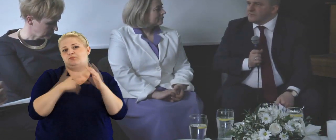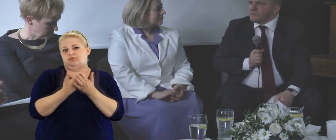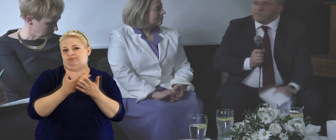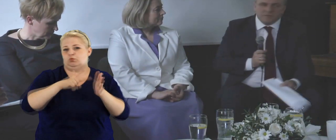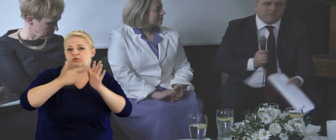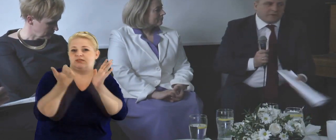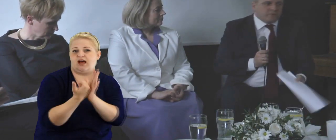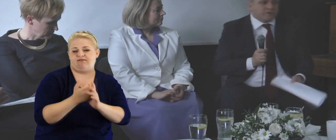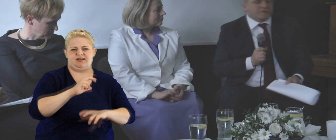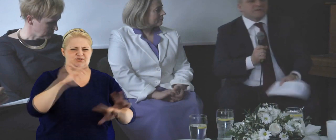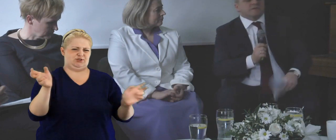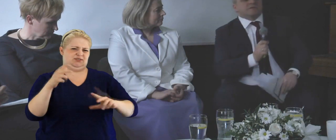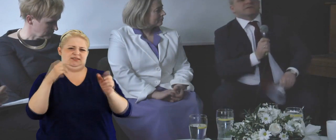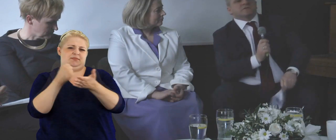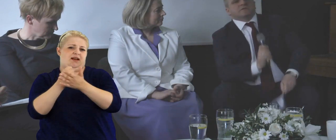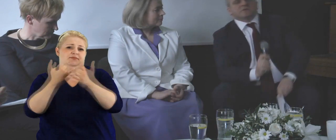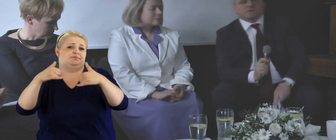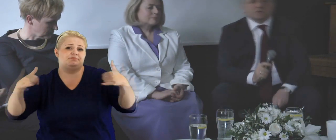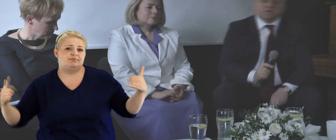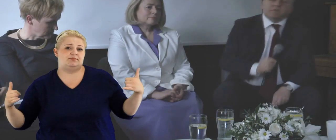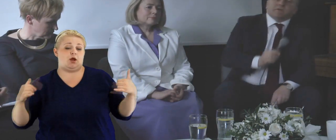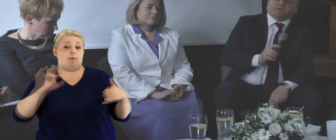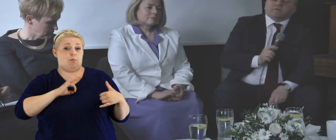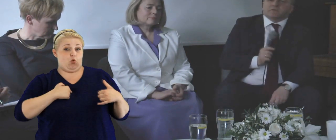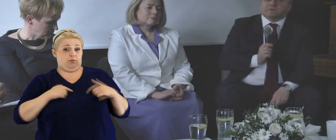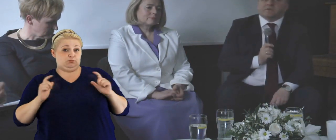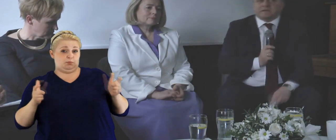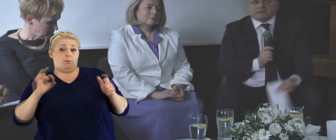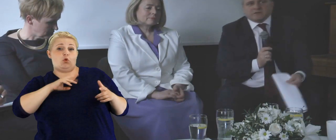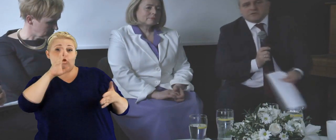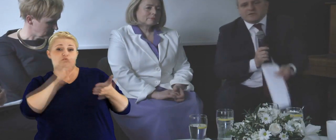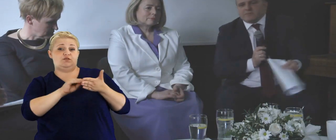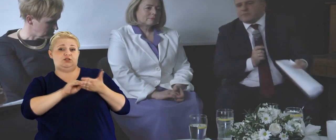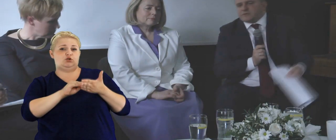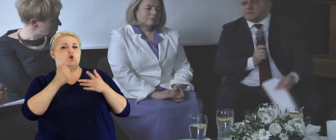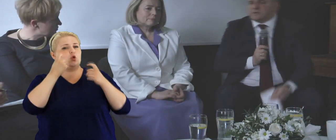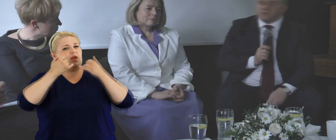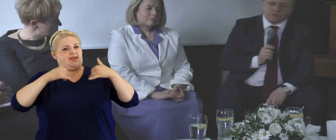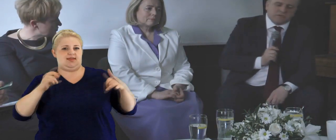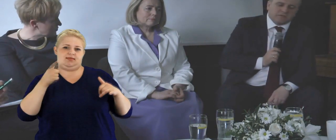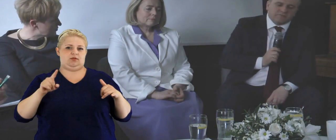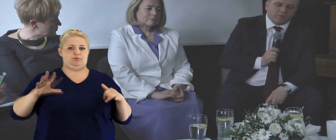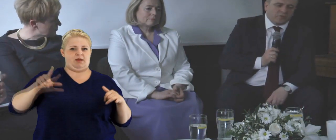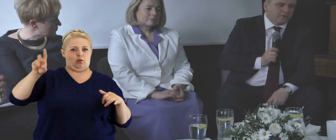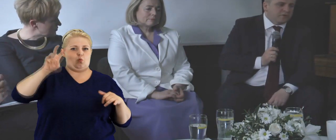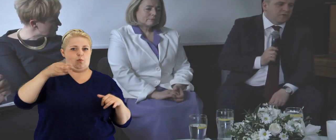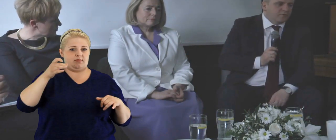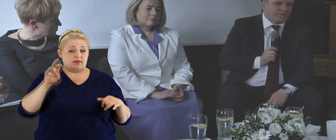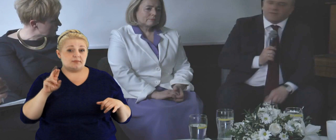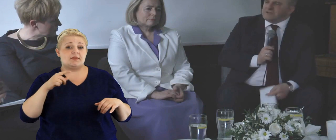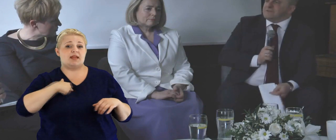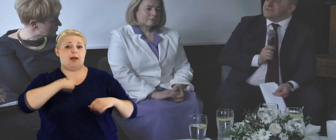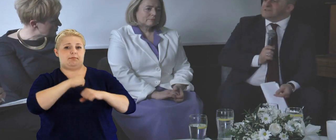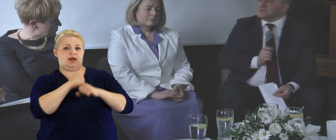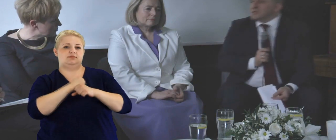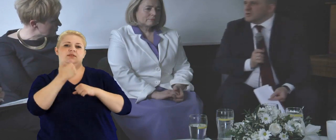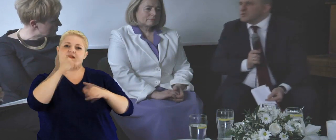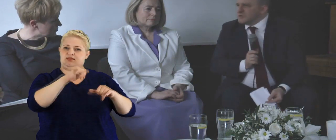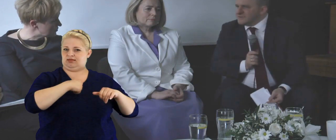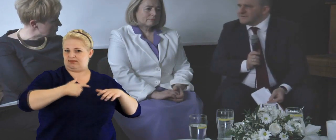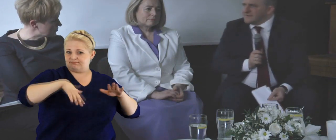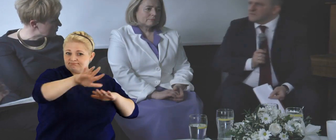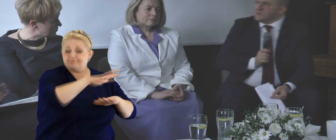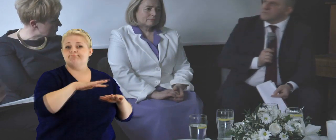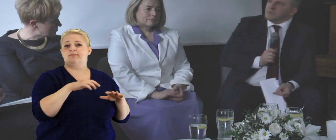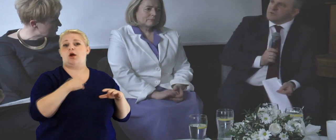rodzaju. W moim przypadku moje doświadczenie jest nieco inne niż pani Danuty Hidner, dlatego, że ja pracuję na troszeczkę innym polu. U mnie właściwie najczęściej nie